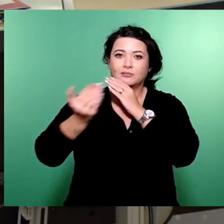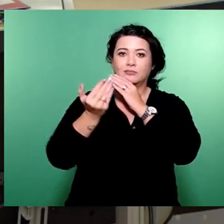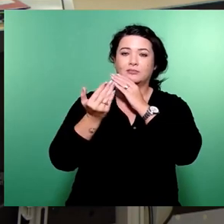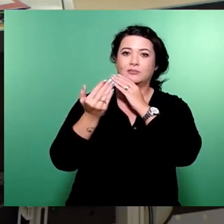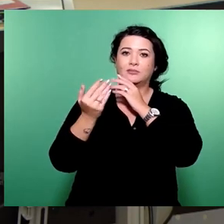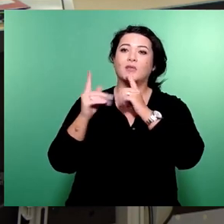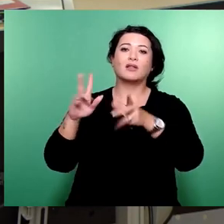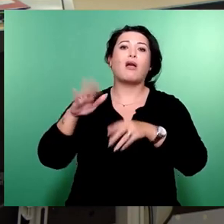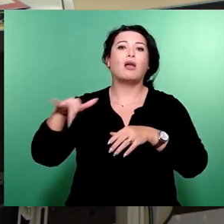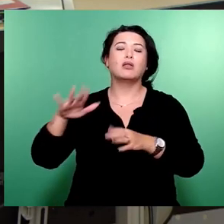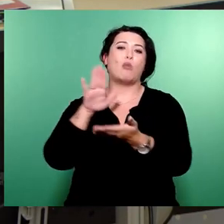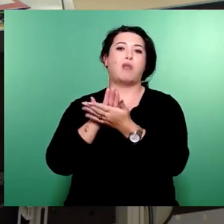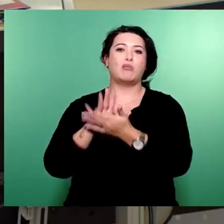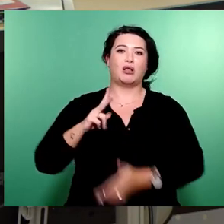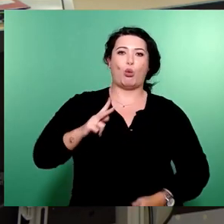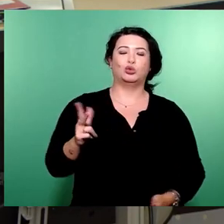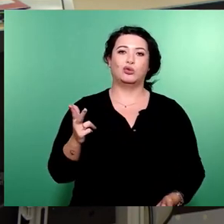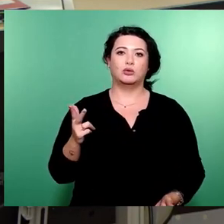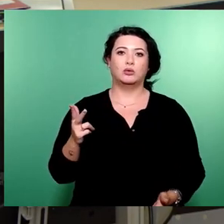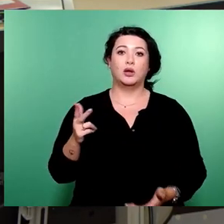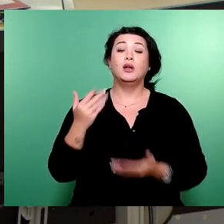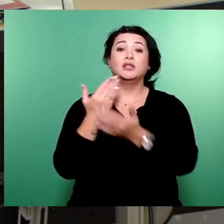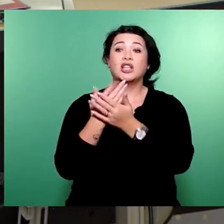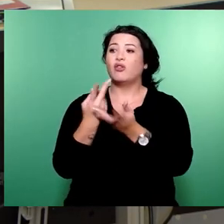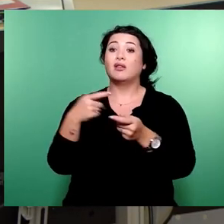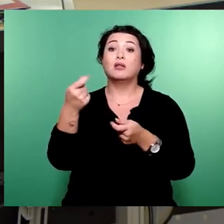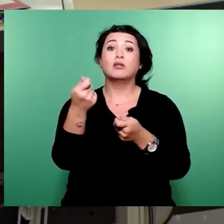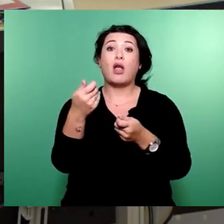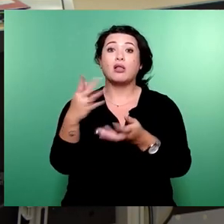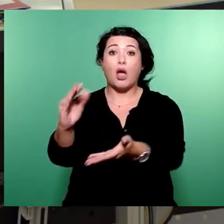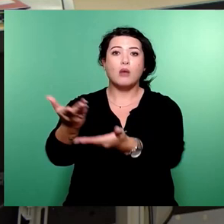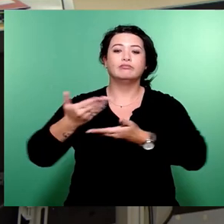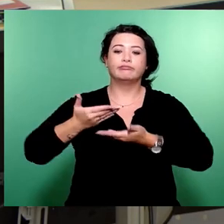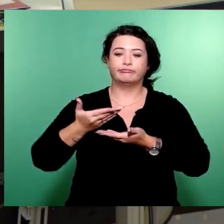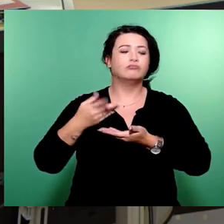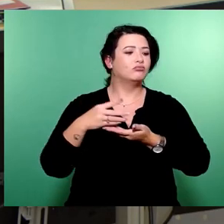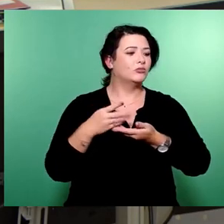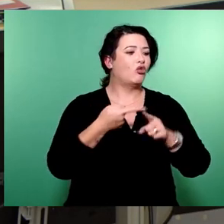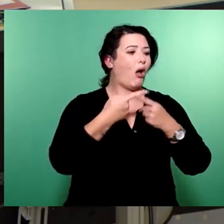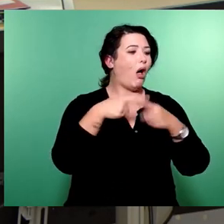an der Seite dessen, dass man die Gelder für andere Projekte ausgibt. Das wird bedauert.